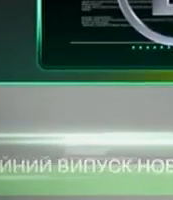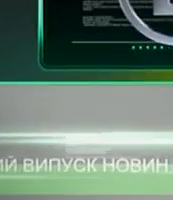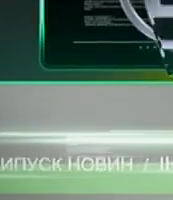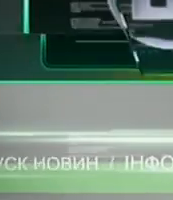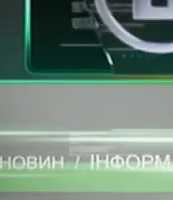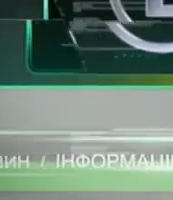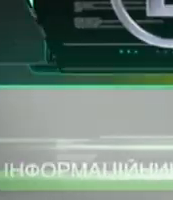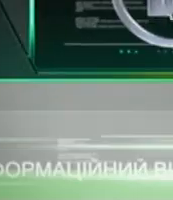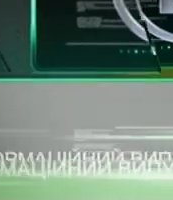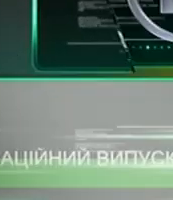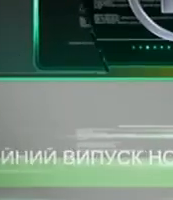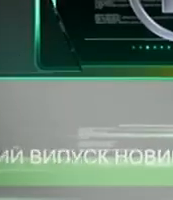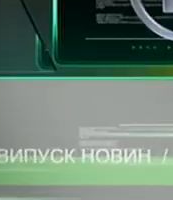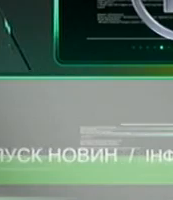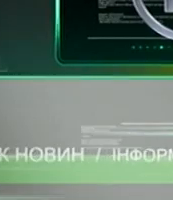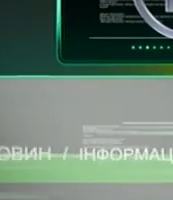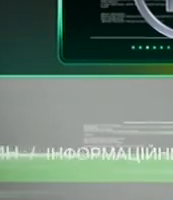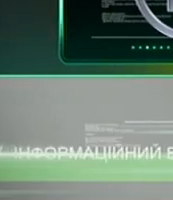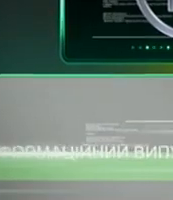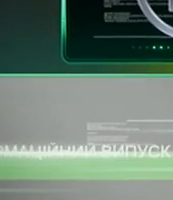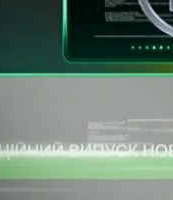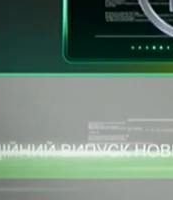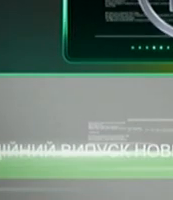Наталія Томосяк. Дякую за перегляд!